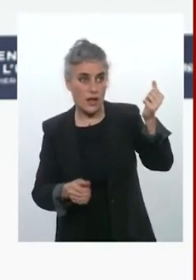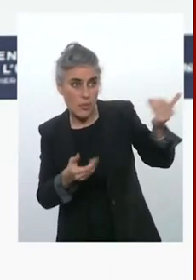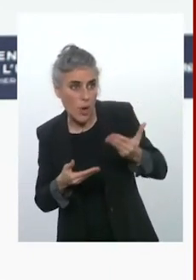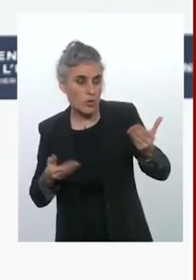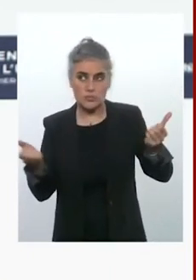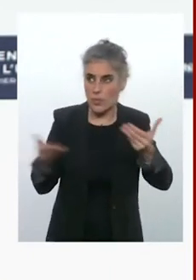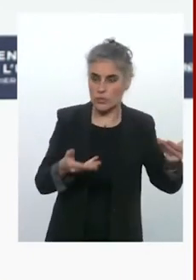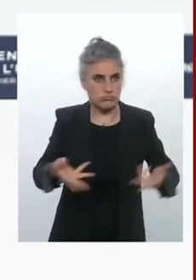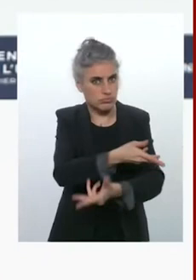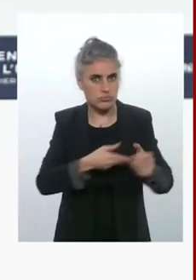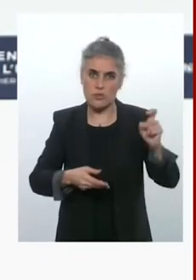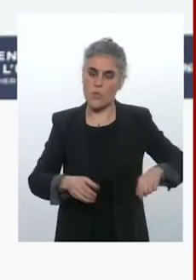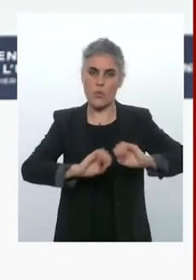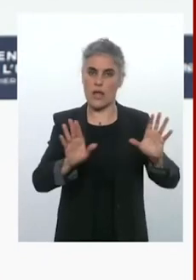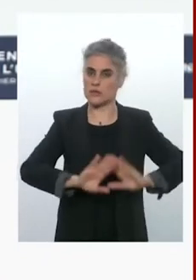peut qu'il ne doit gagner cette guerre.